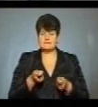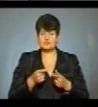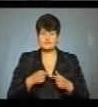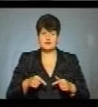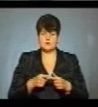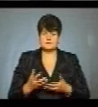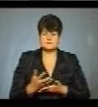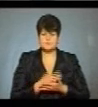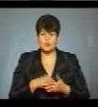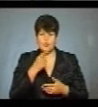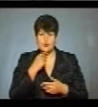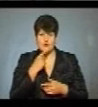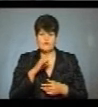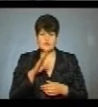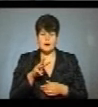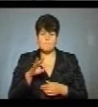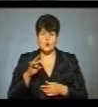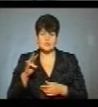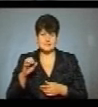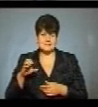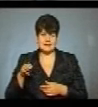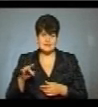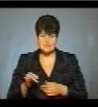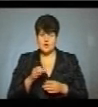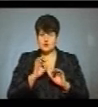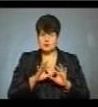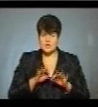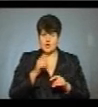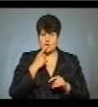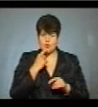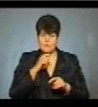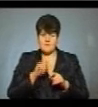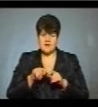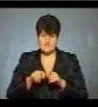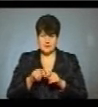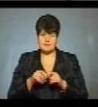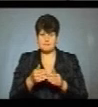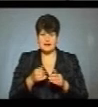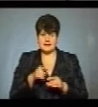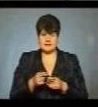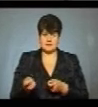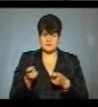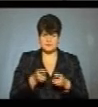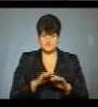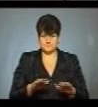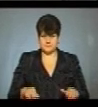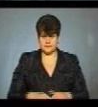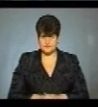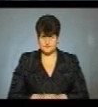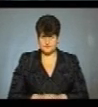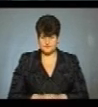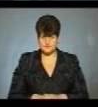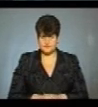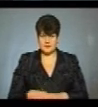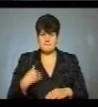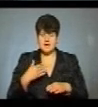заготівлі крові і компонентів Віра Монастирська розповідає, кров донорів перевіряють перед тим, як доставити її пацієнта. Ми